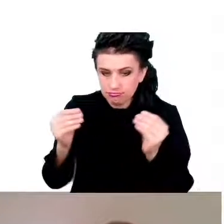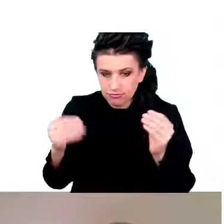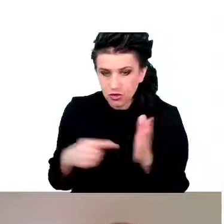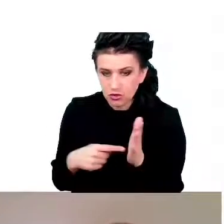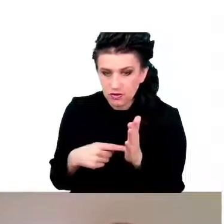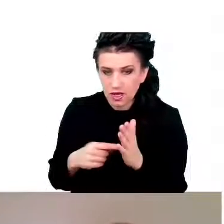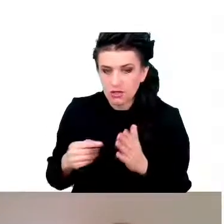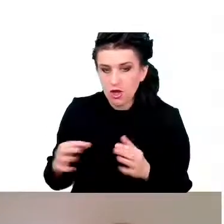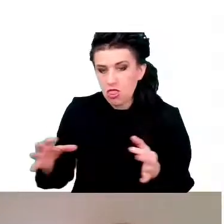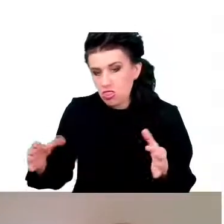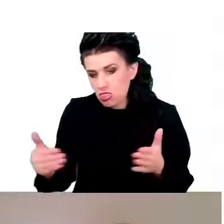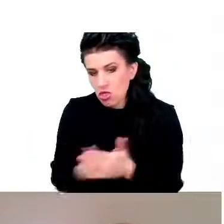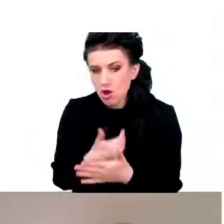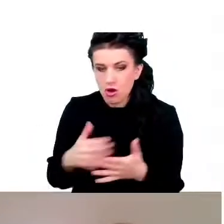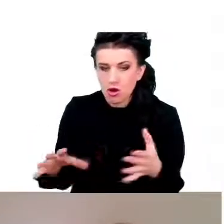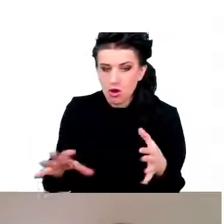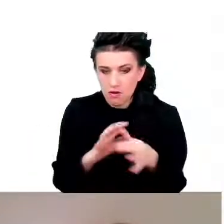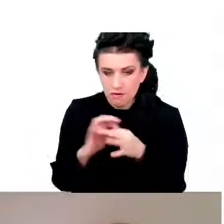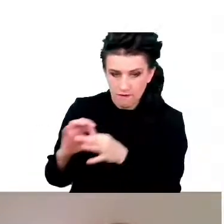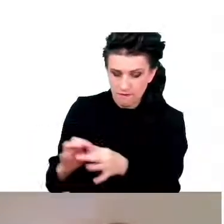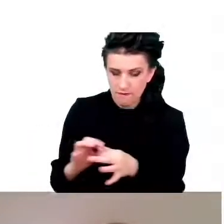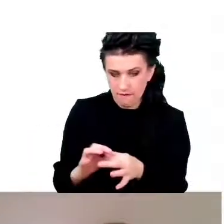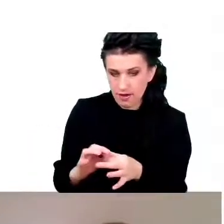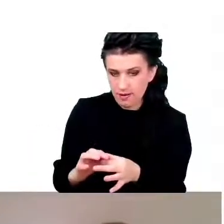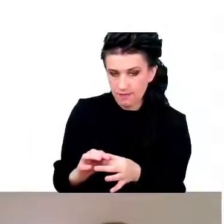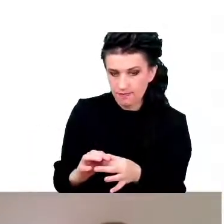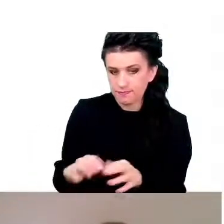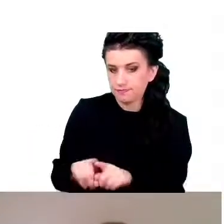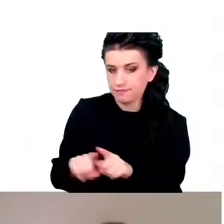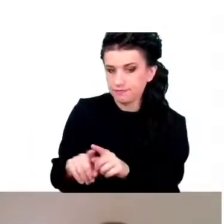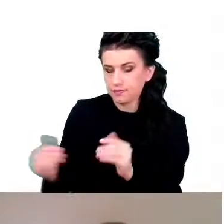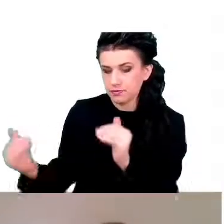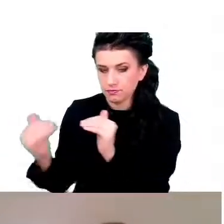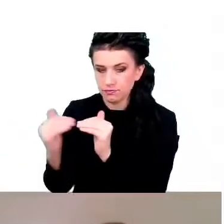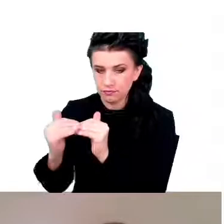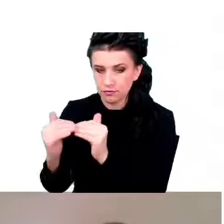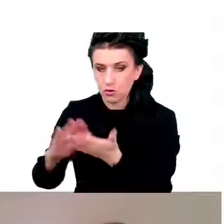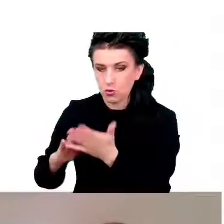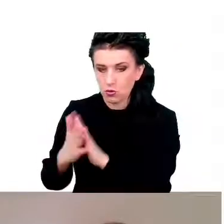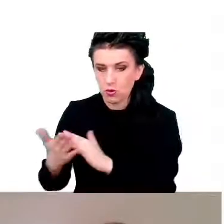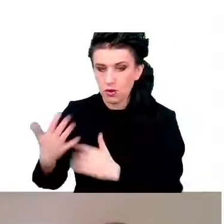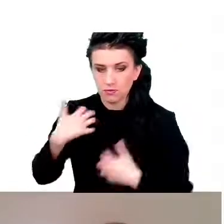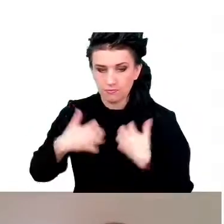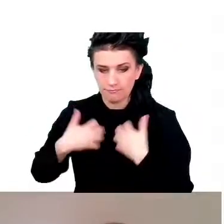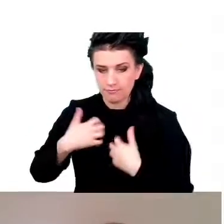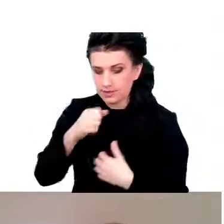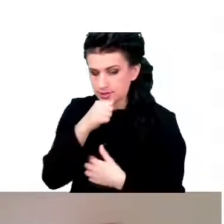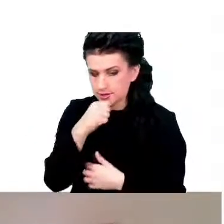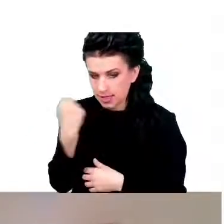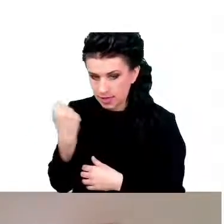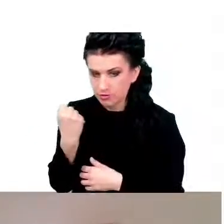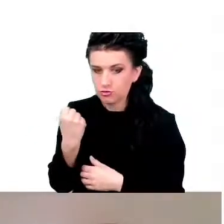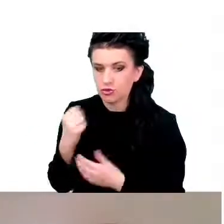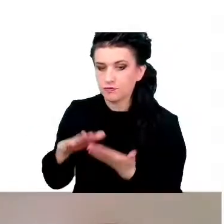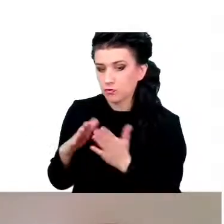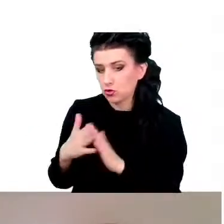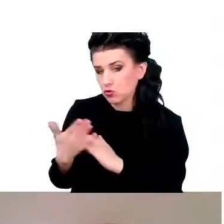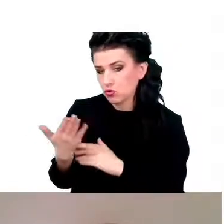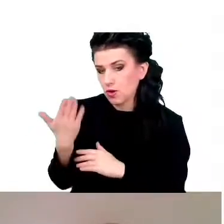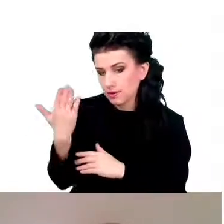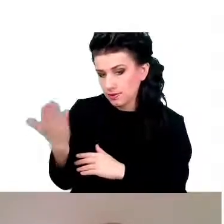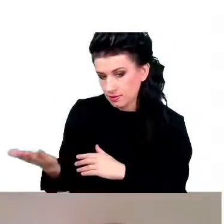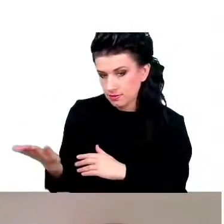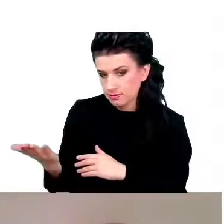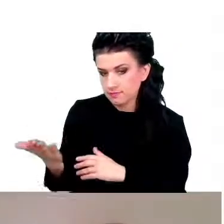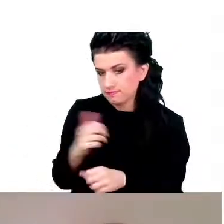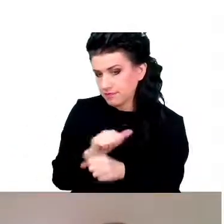Dużo łatwiej w porównaniu z układem nerwowym starszym, który jest